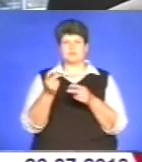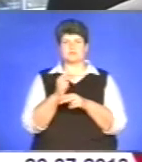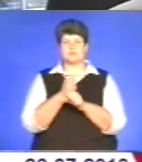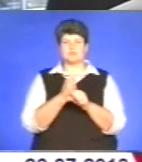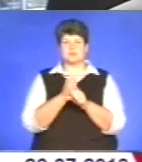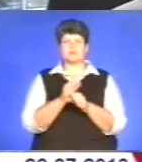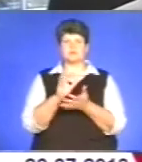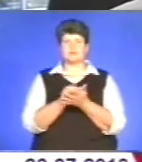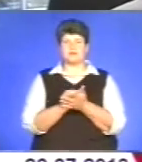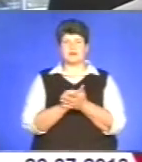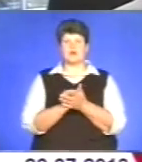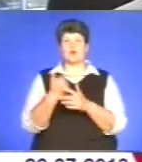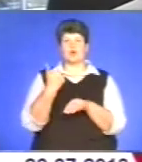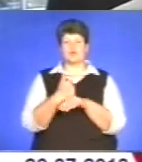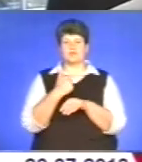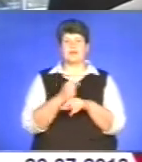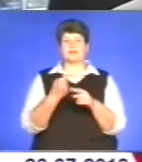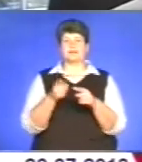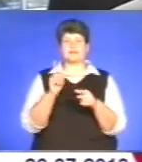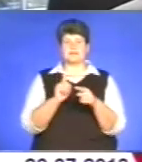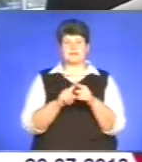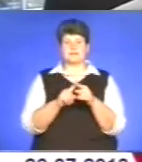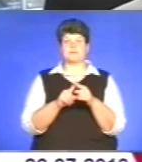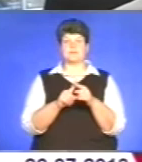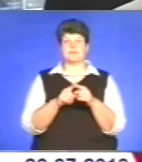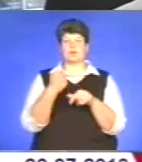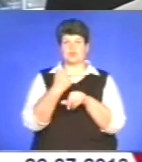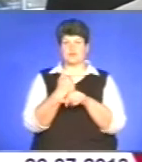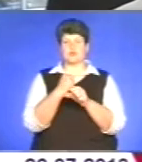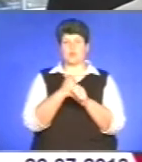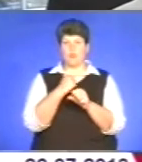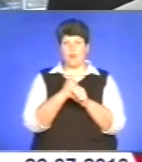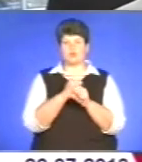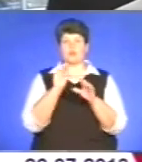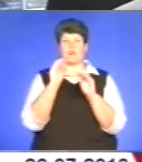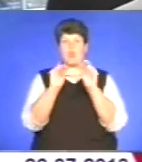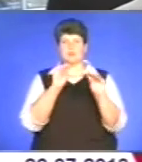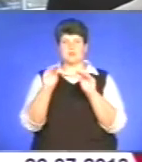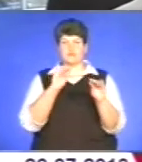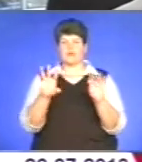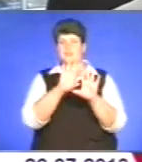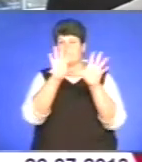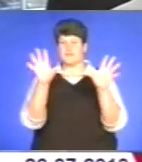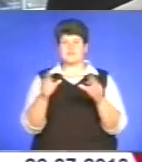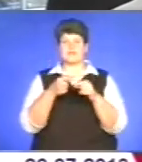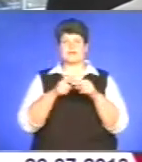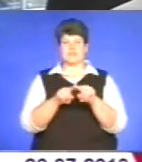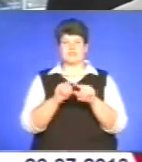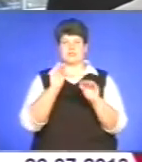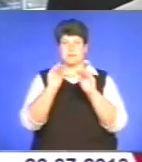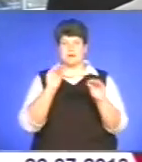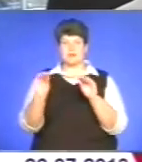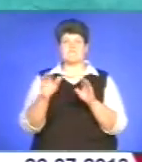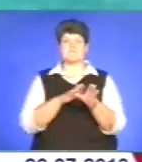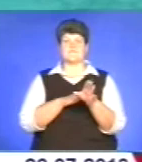в принципі, основна концепція і основні роботи по облаштуванні всіх технічних приладів, споруд